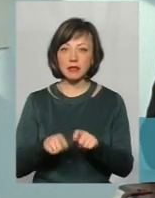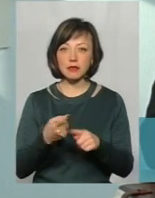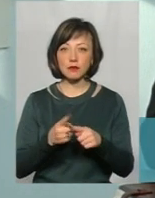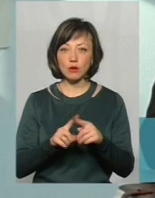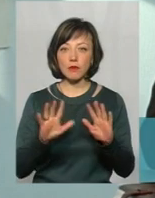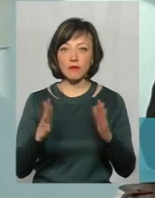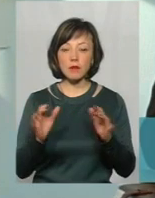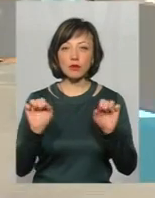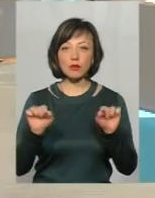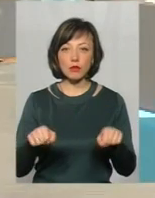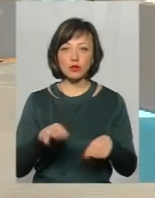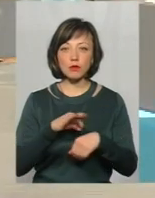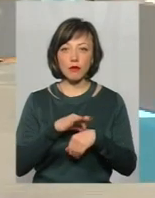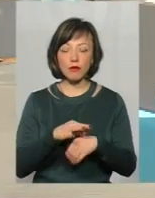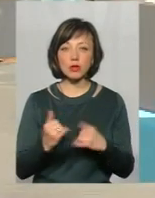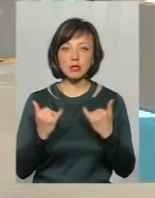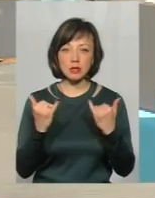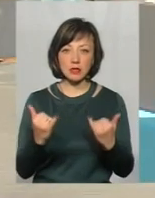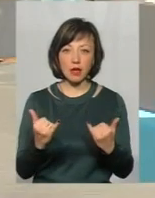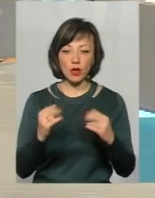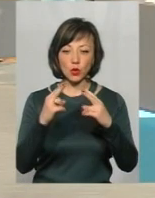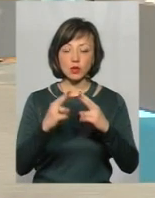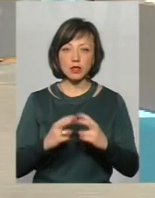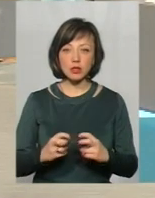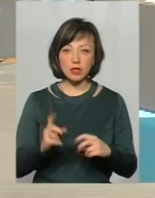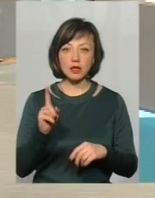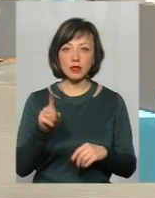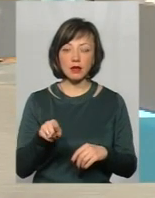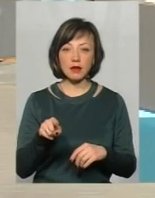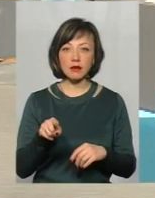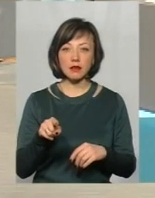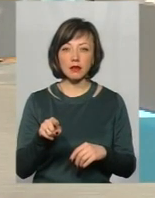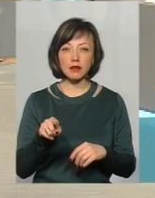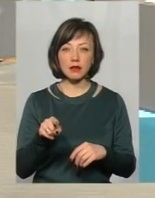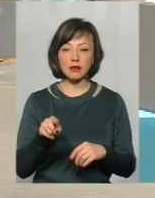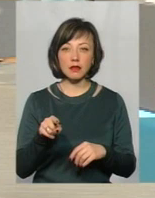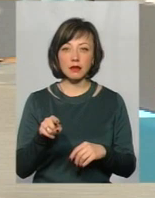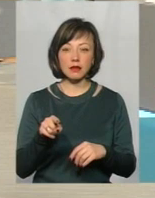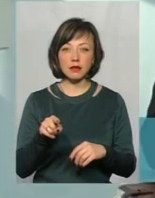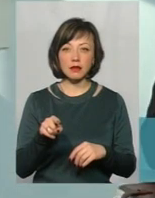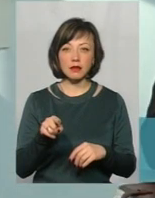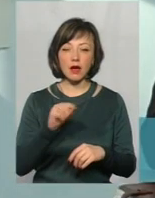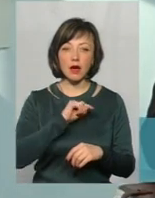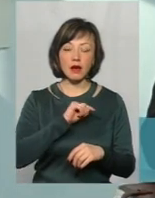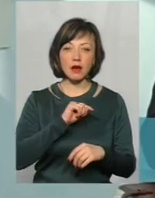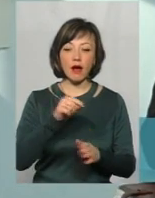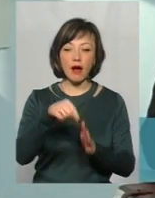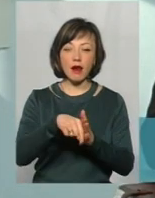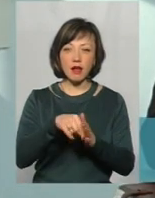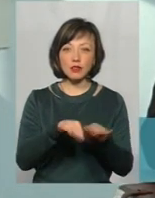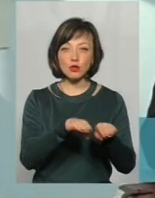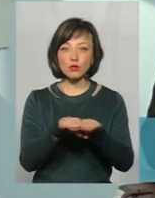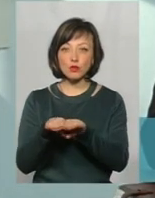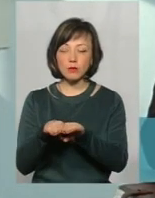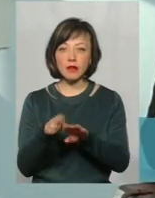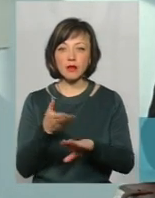може проводитися і для дослідження, навіть обов'язково проводиться, для дослідження характеру і ступені тяжкості